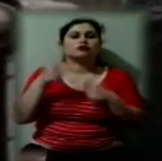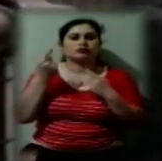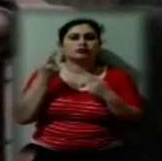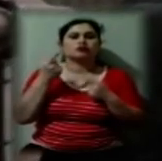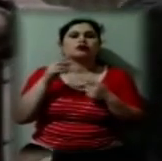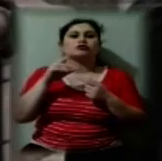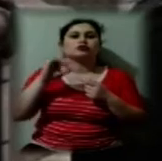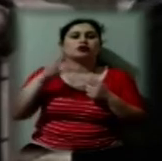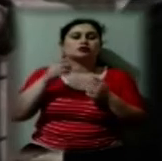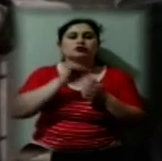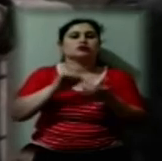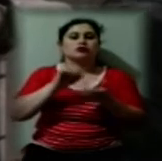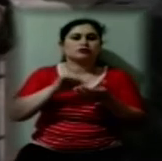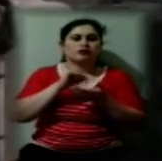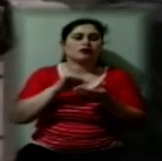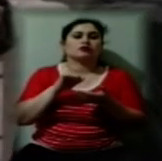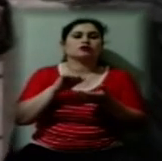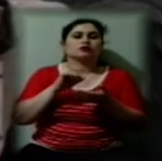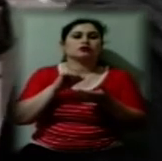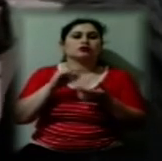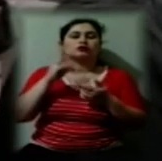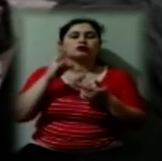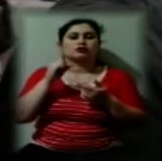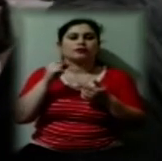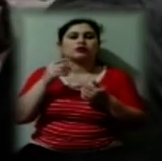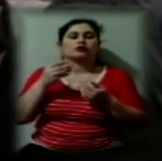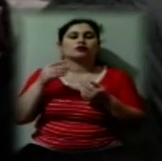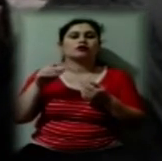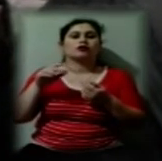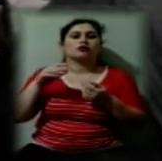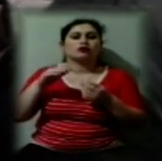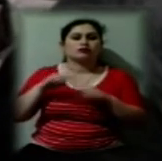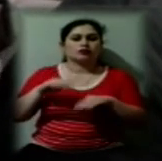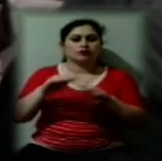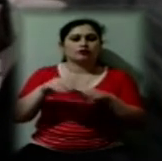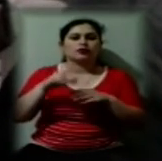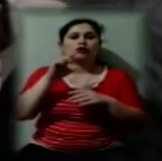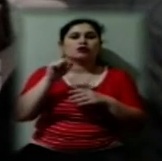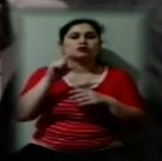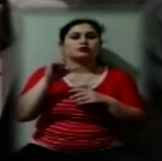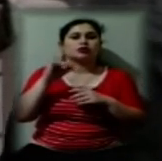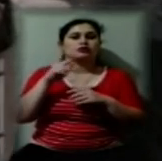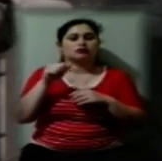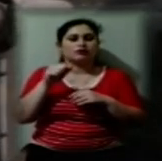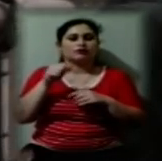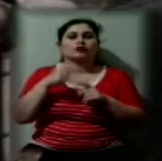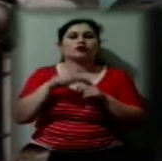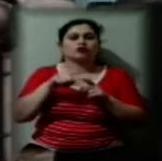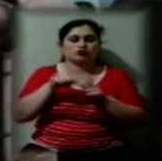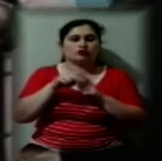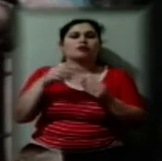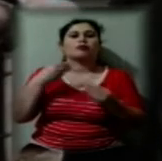асфальтового покриття, на нанесення розмітки, в тому числі і пластикової.